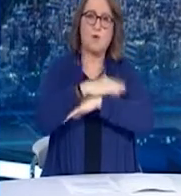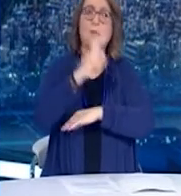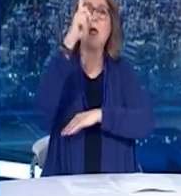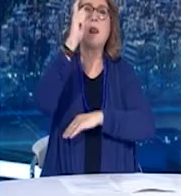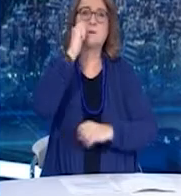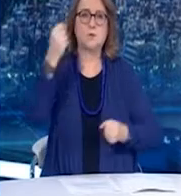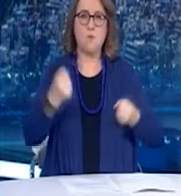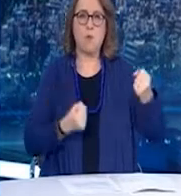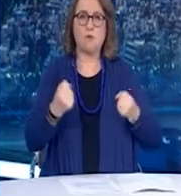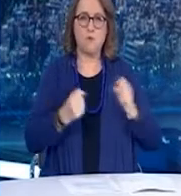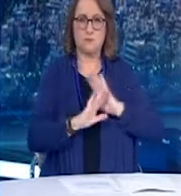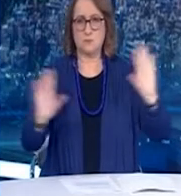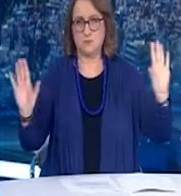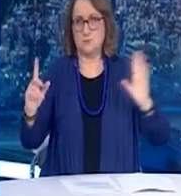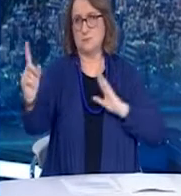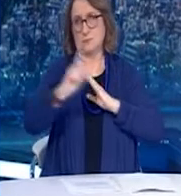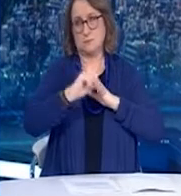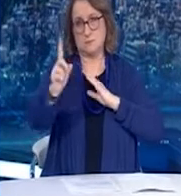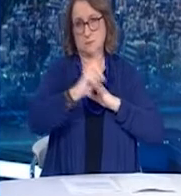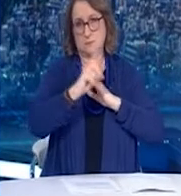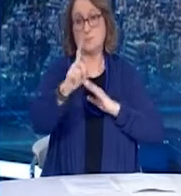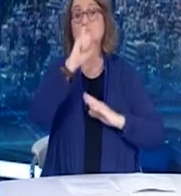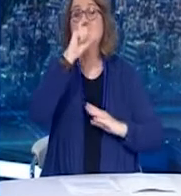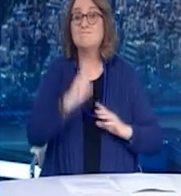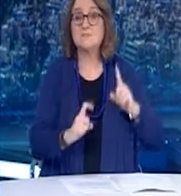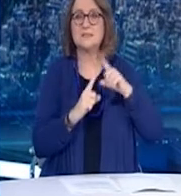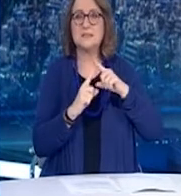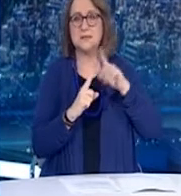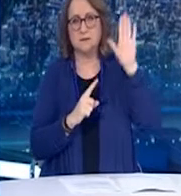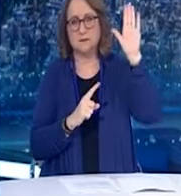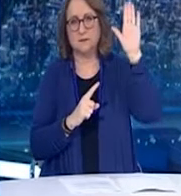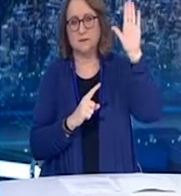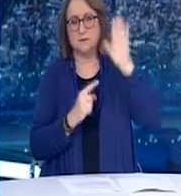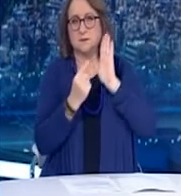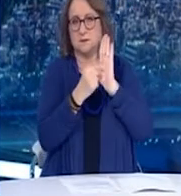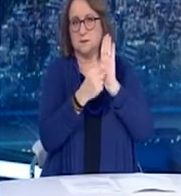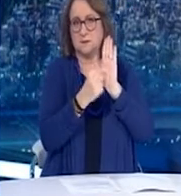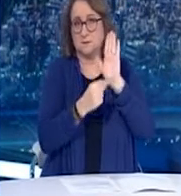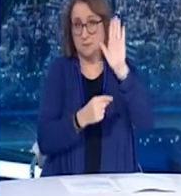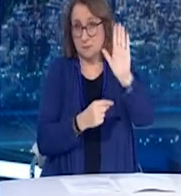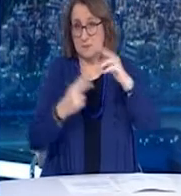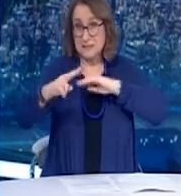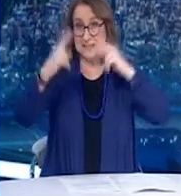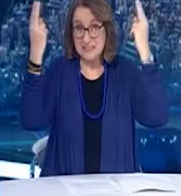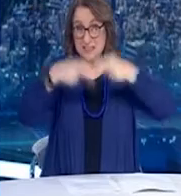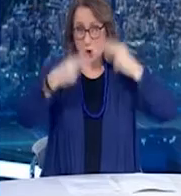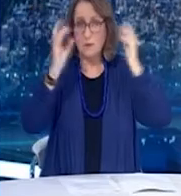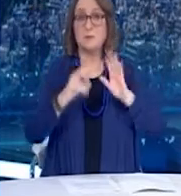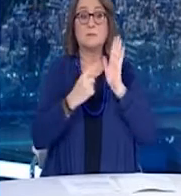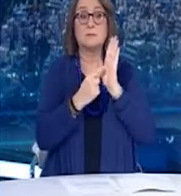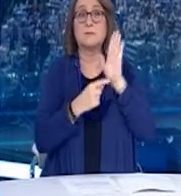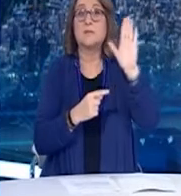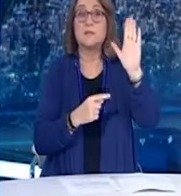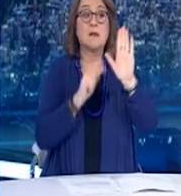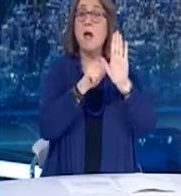για την είσοδο στη χώρα εξακολουθεί να απαιτείται PLF και η επίδειξη αρνητικού τεστ PCR, το οποίο να έχει διεξαχθεί μέχρι και 72